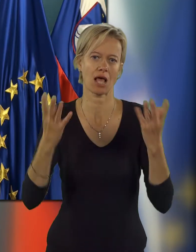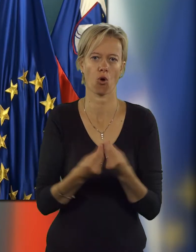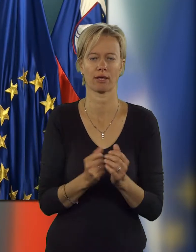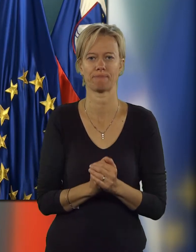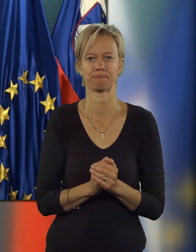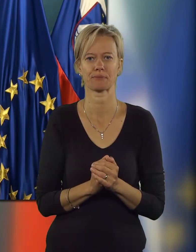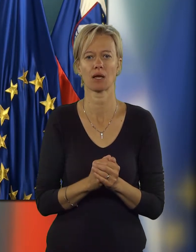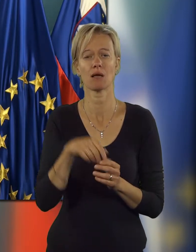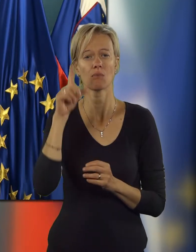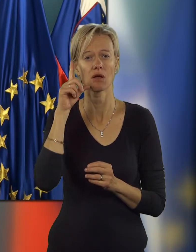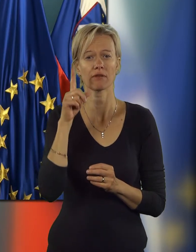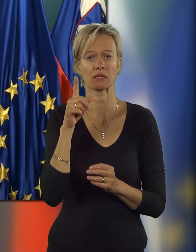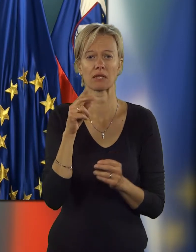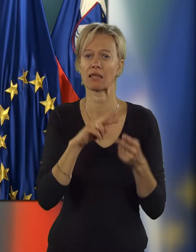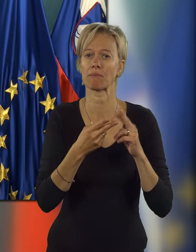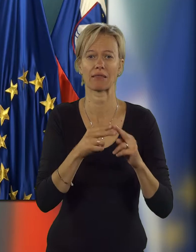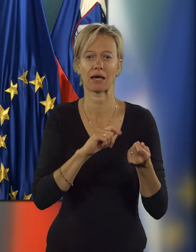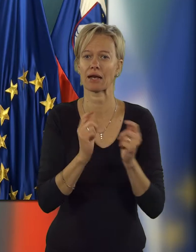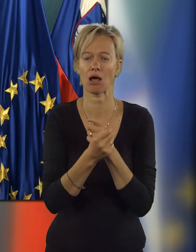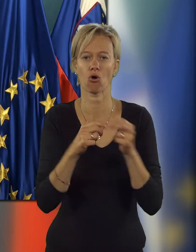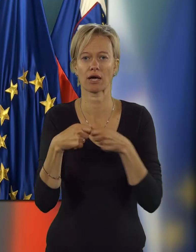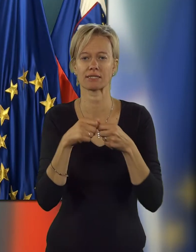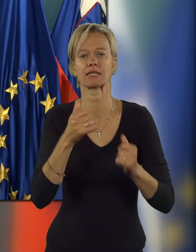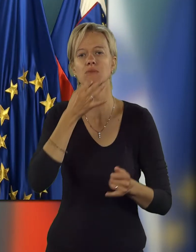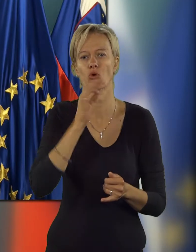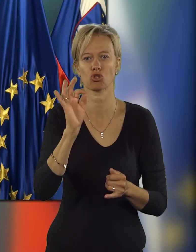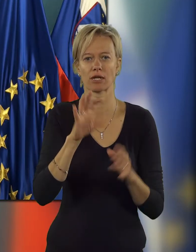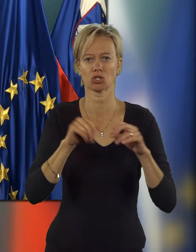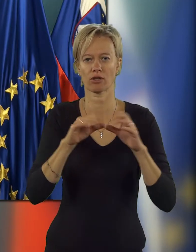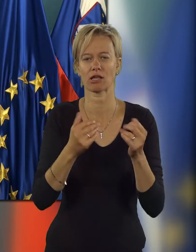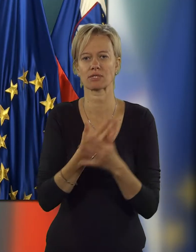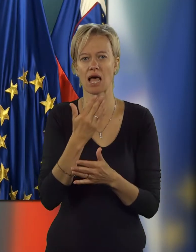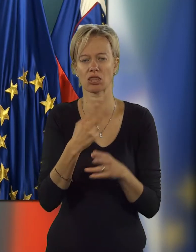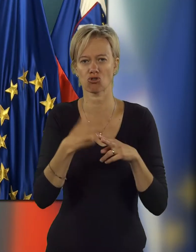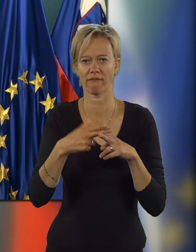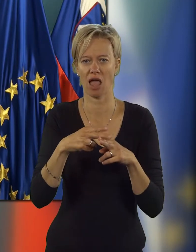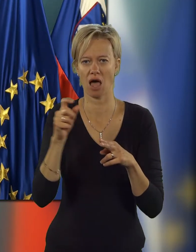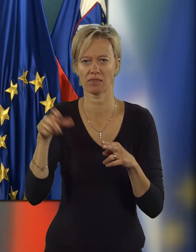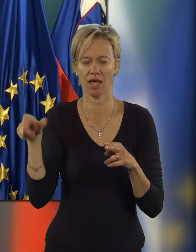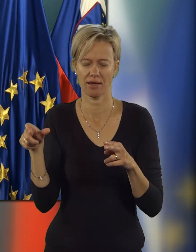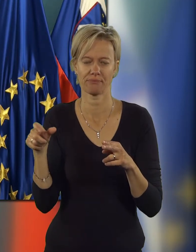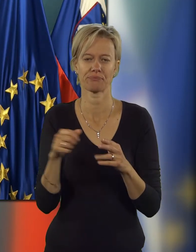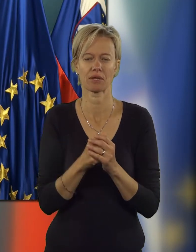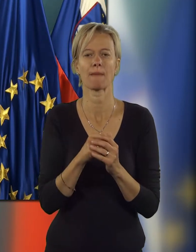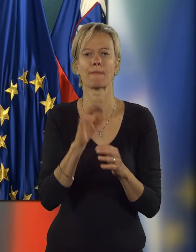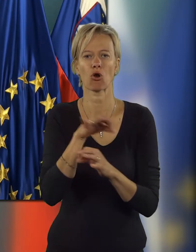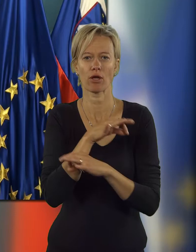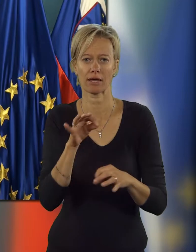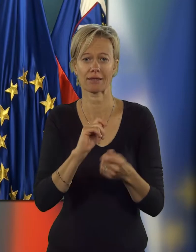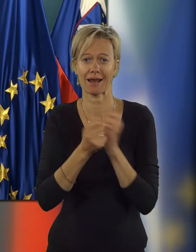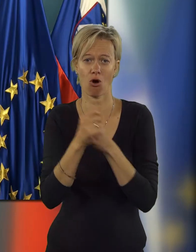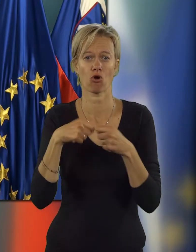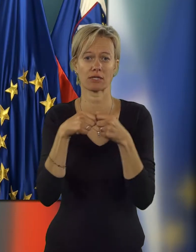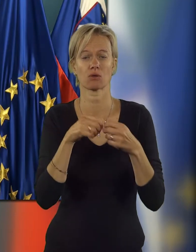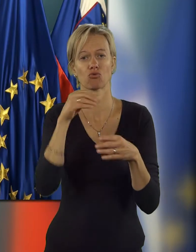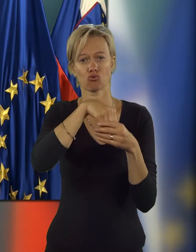celota. Poglavitni namen reorganizacije je izboljšanje storitev za državljane in državljanke. Projekt